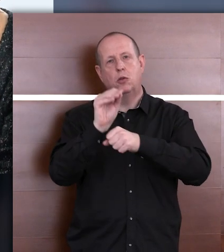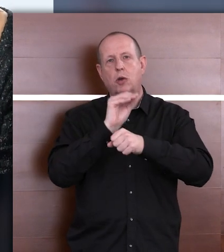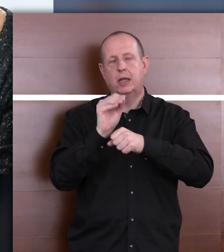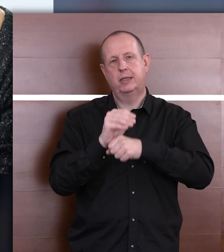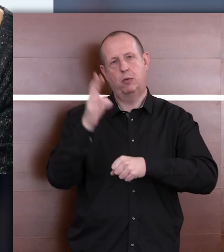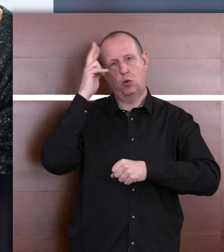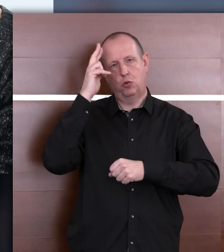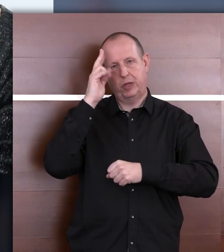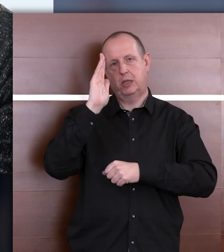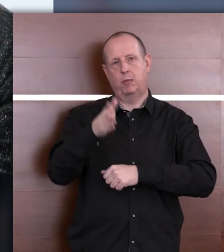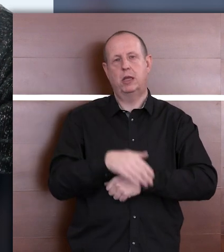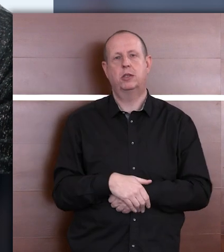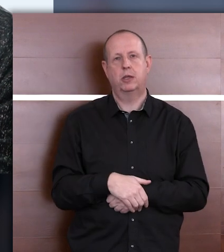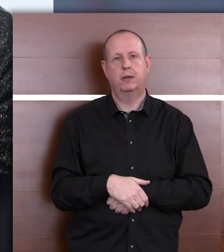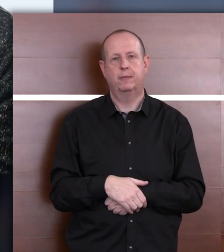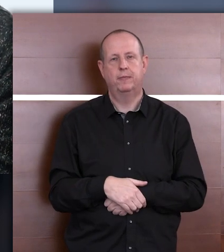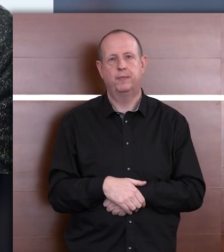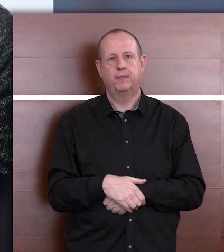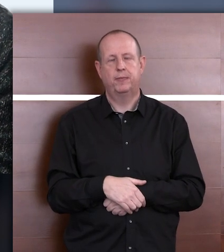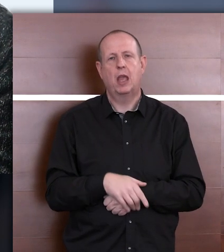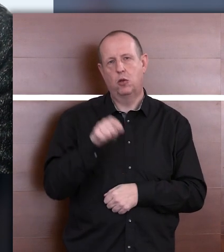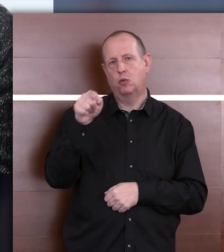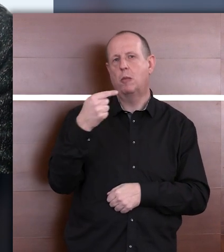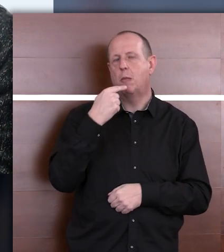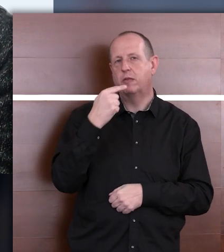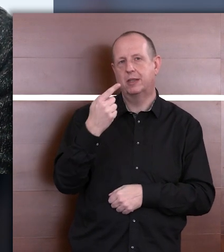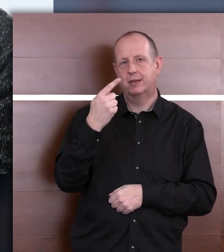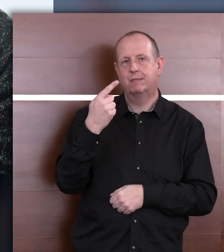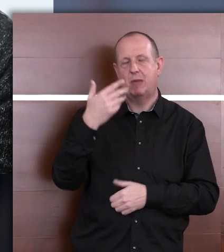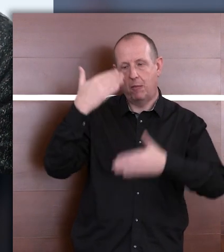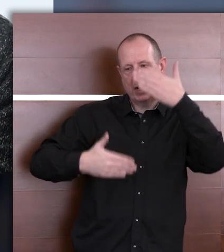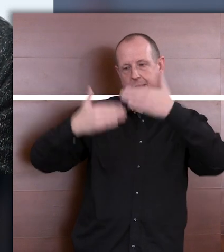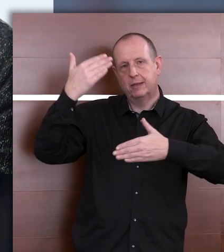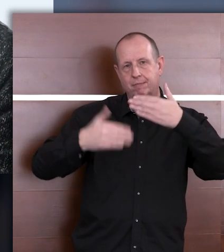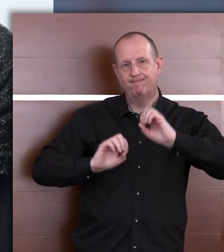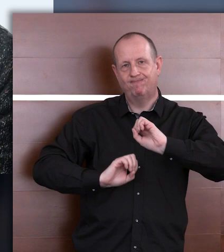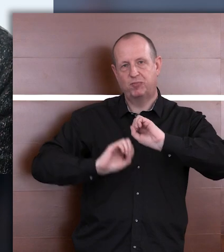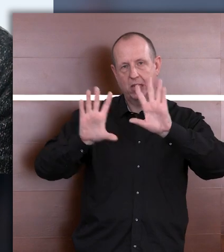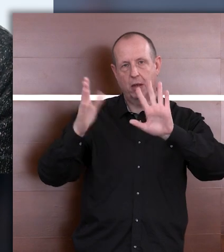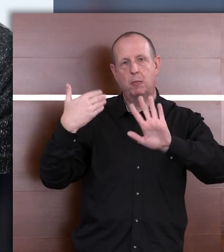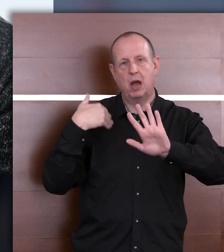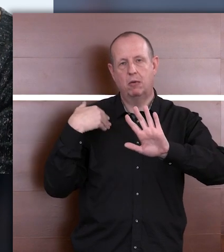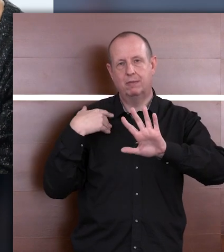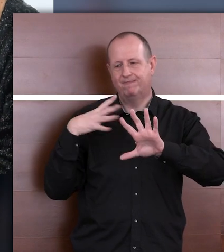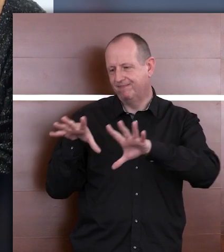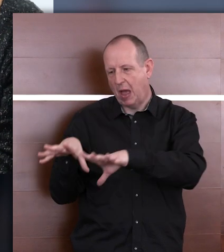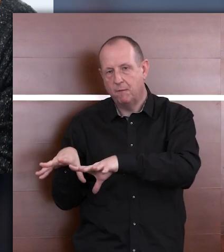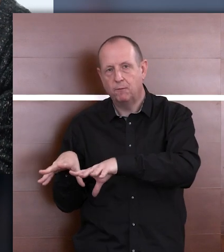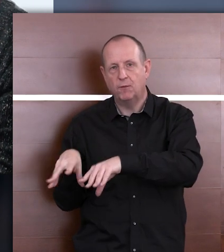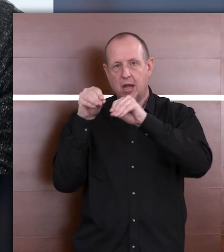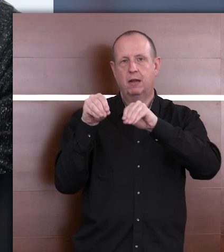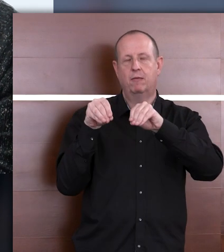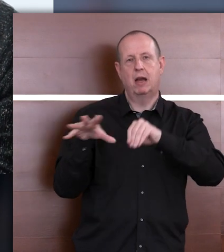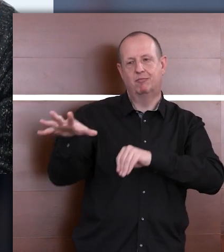będzie rozumiało. Pomimo to, co tutaj zostało zaprezentowane, tego jakby wyrwania dziecka ze środowiska